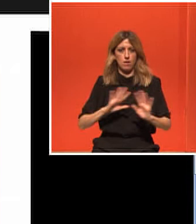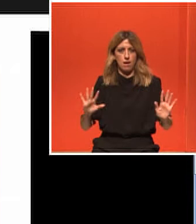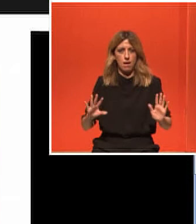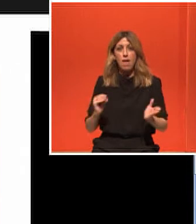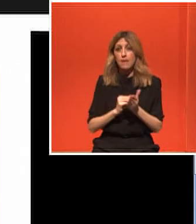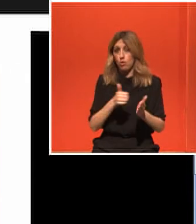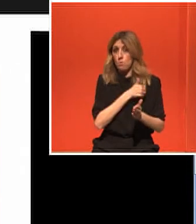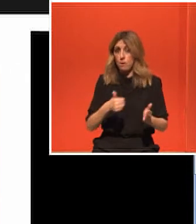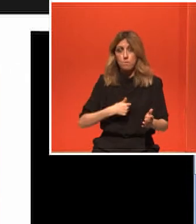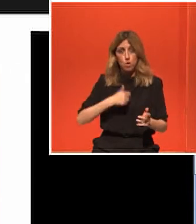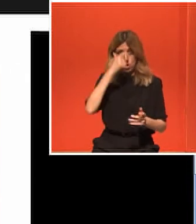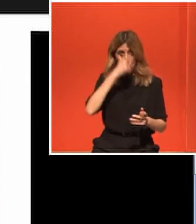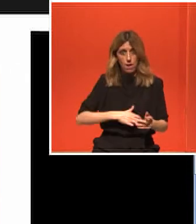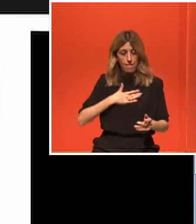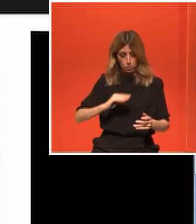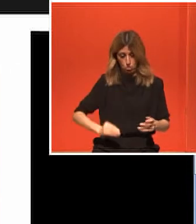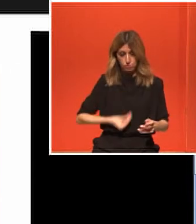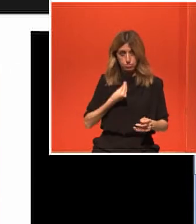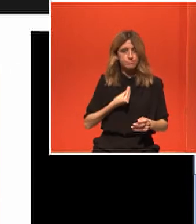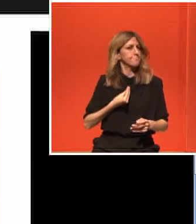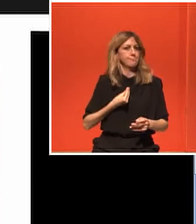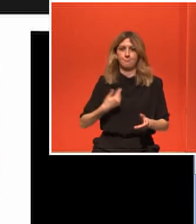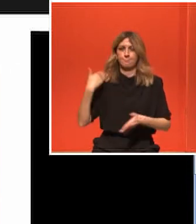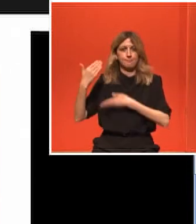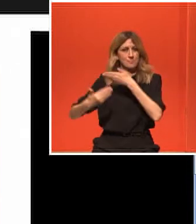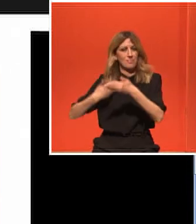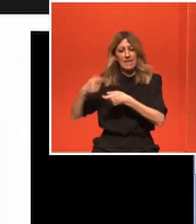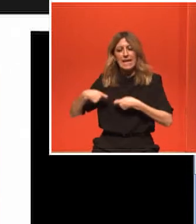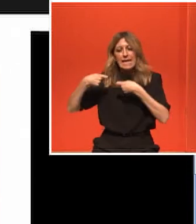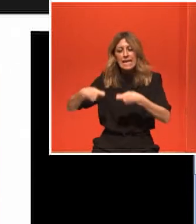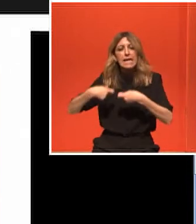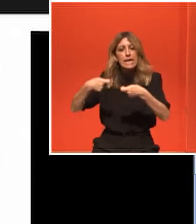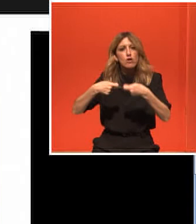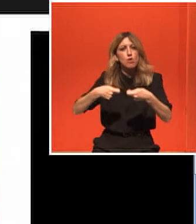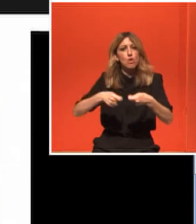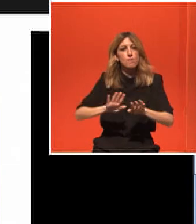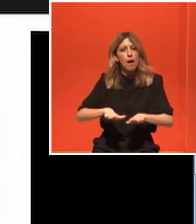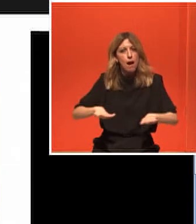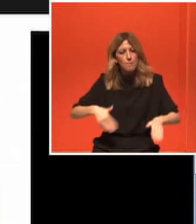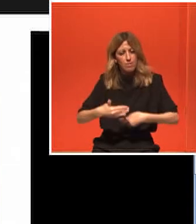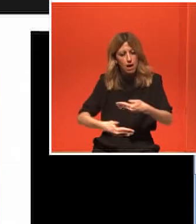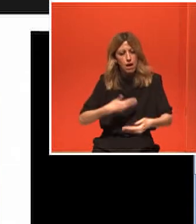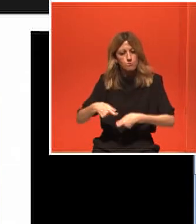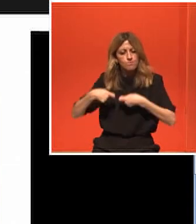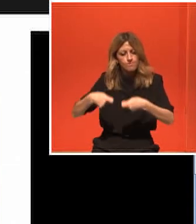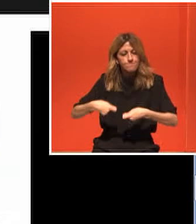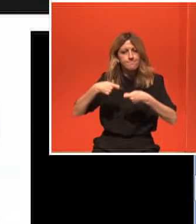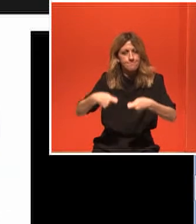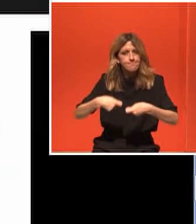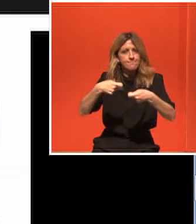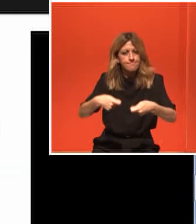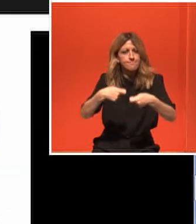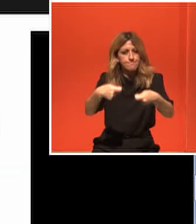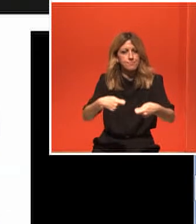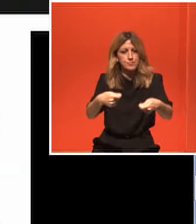τον τρόπο ζωής το συγκεκριμένο αλλά αυτό το διάβασμα του γενετικού του υλικό το μεταβιβάζει και στα παιδιά του έτσι